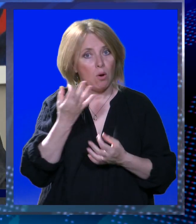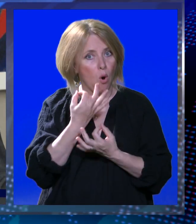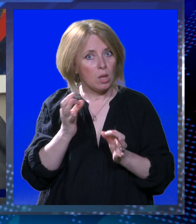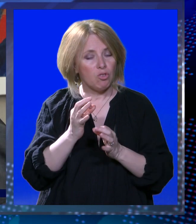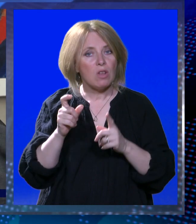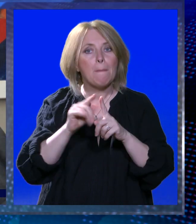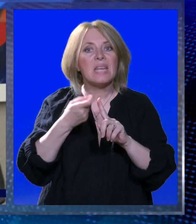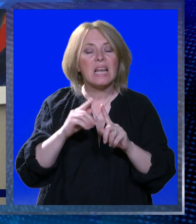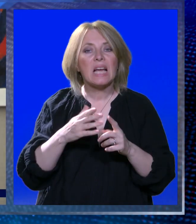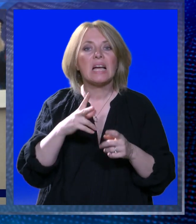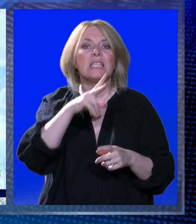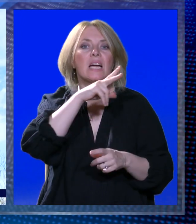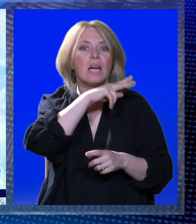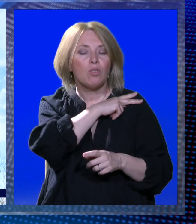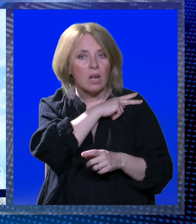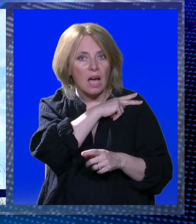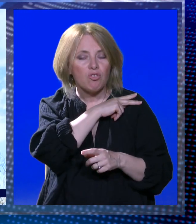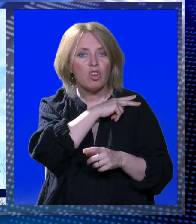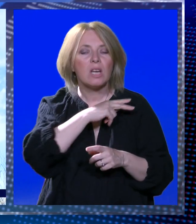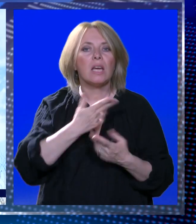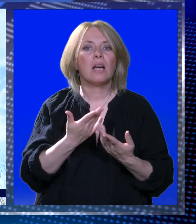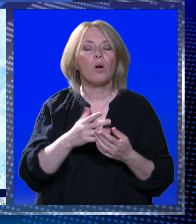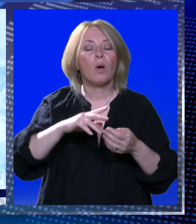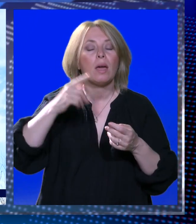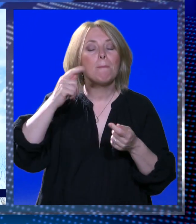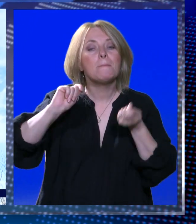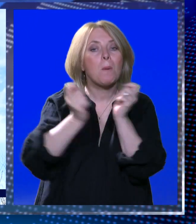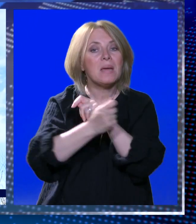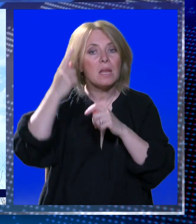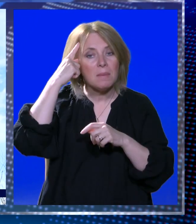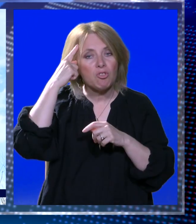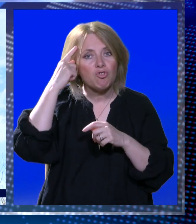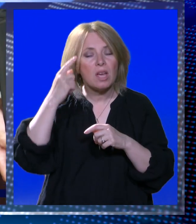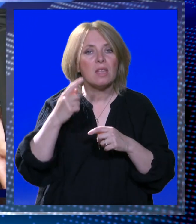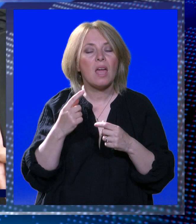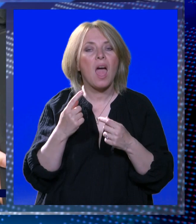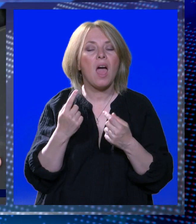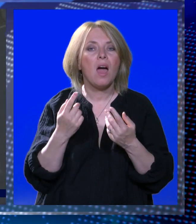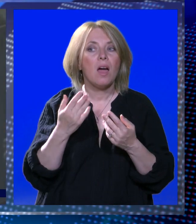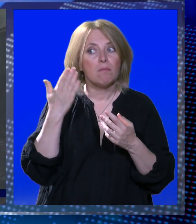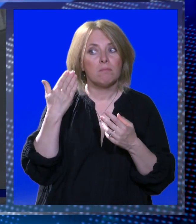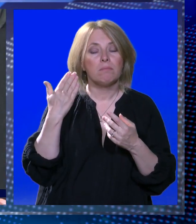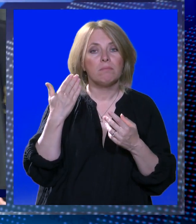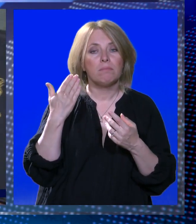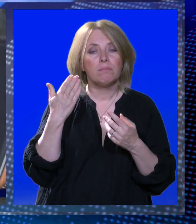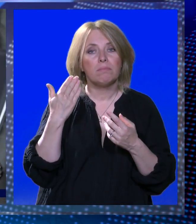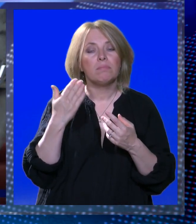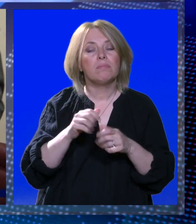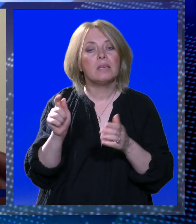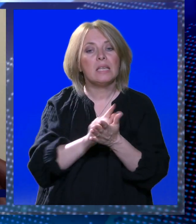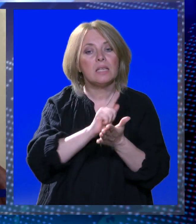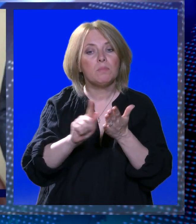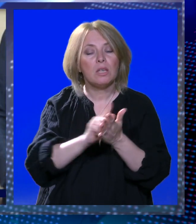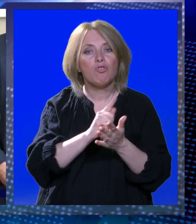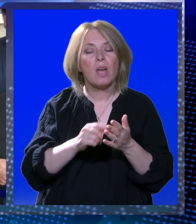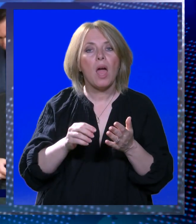navodi Capor, gradonačelnika Frankovića koji se očito predomislio oko svojih stavova u vezi Golfada. S većinom koji kontrolira u gradskom viječu